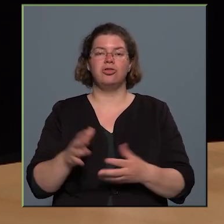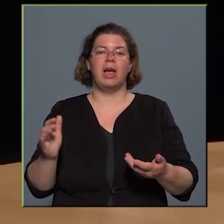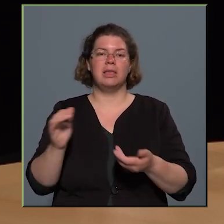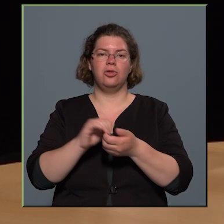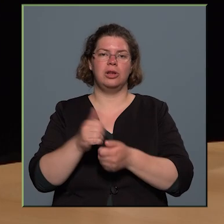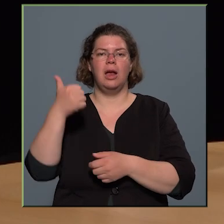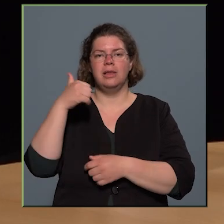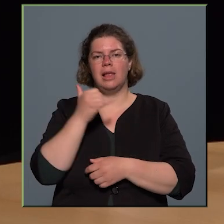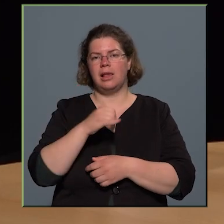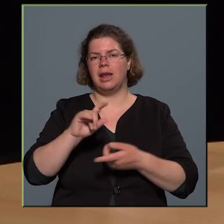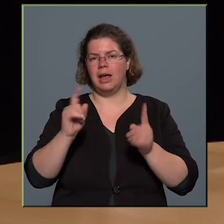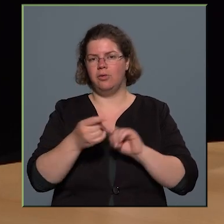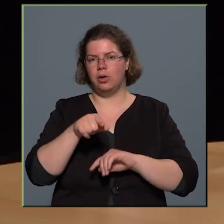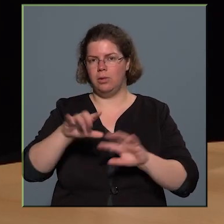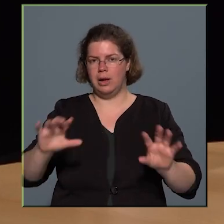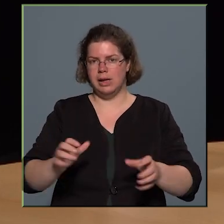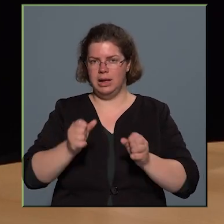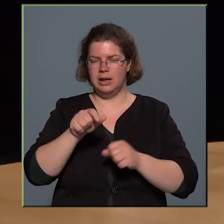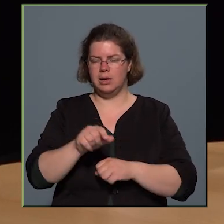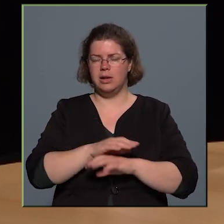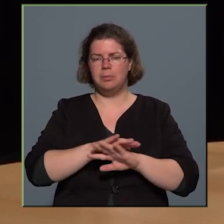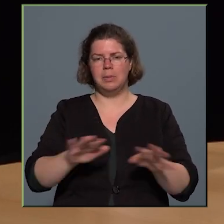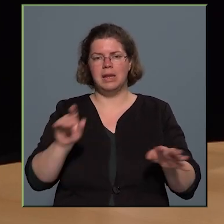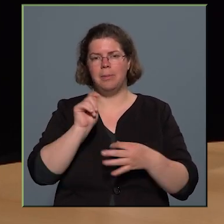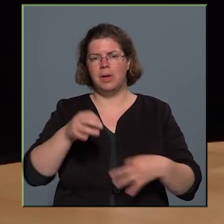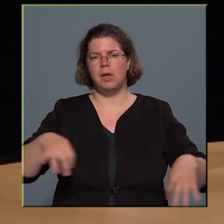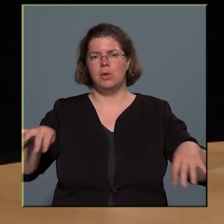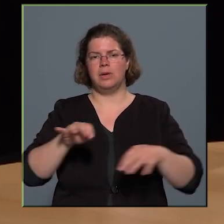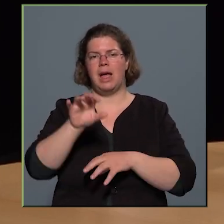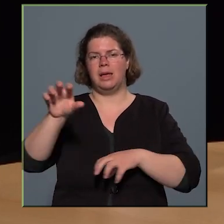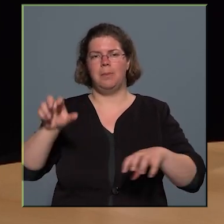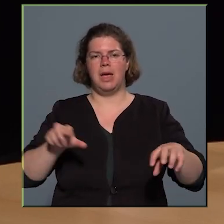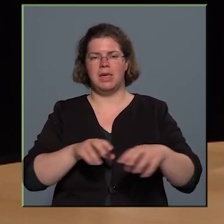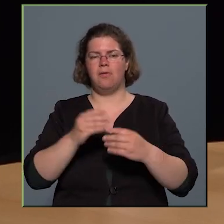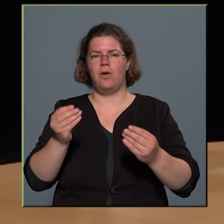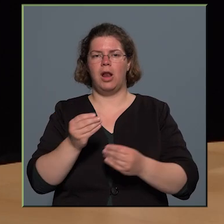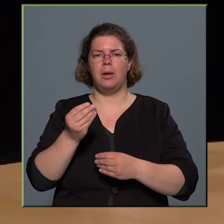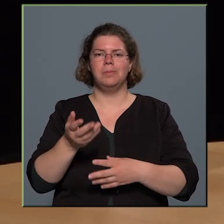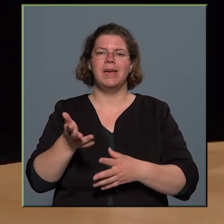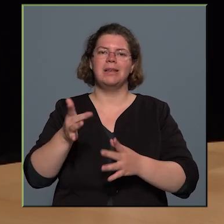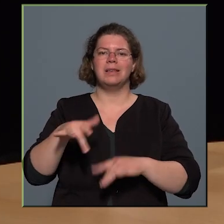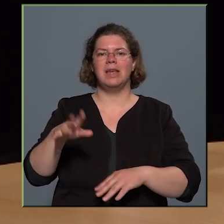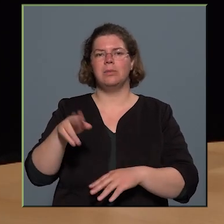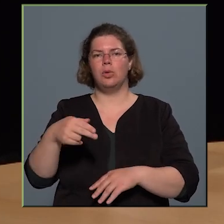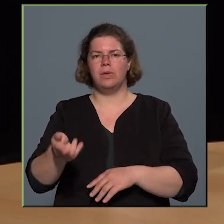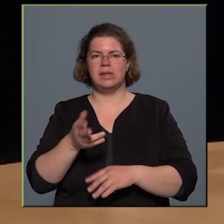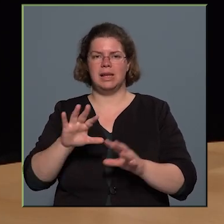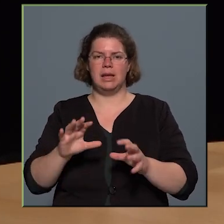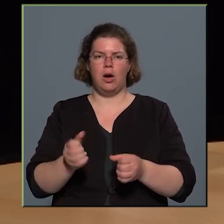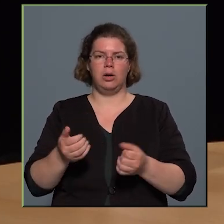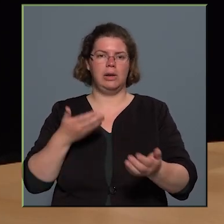évfordulójára jött létre, és ide minden magyarországi megye valamilyen térművészeti alkotást